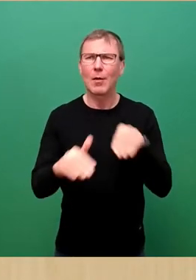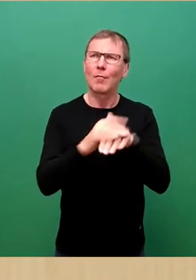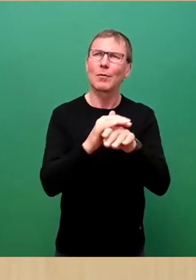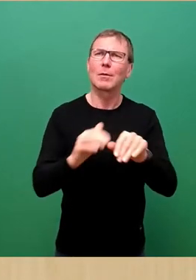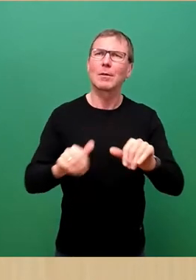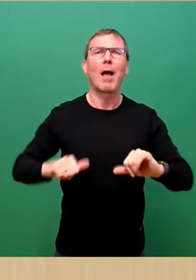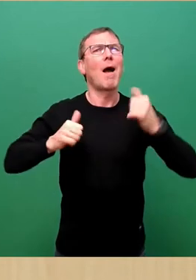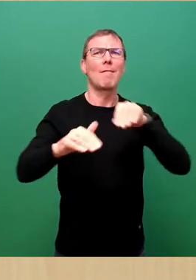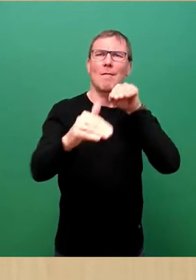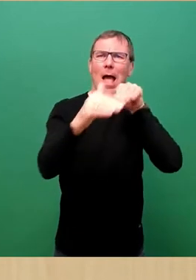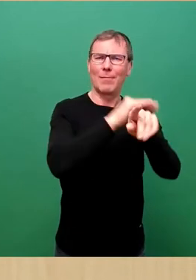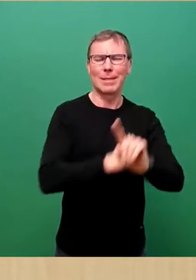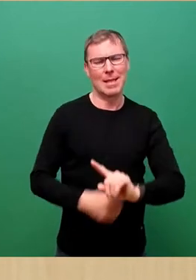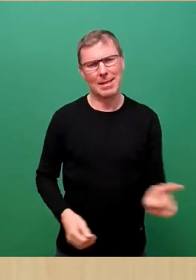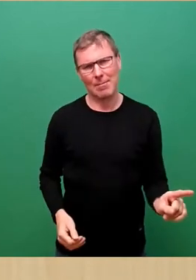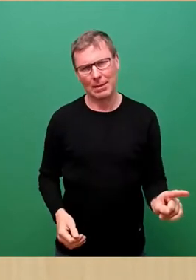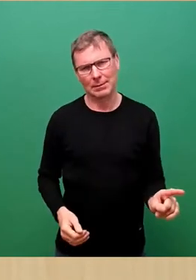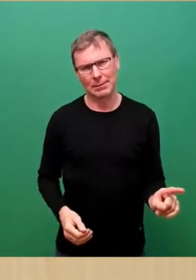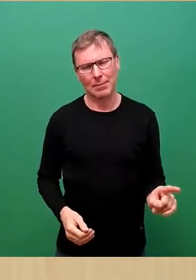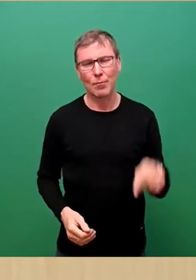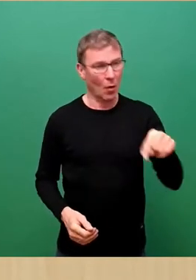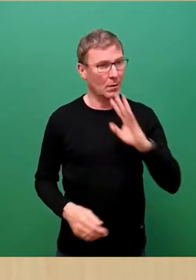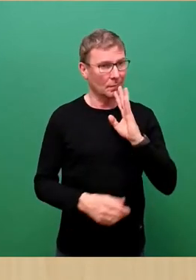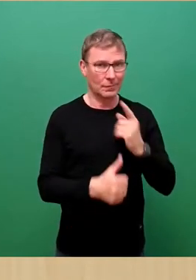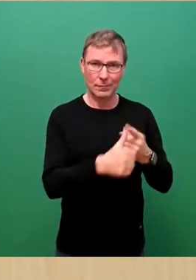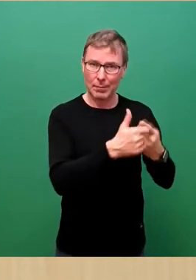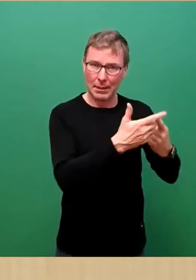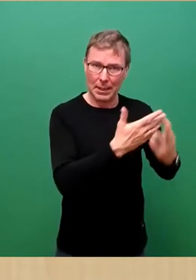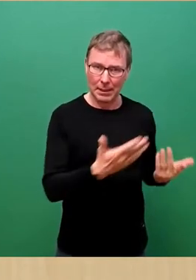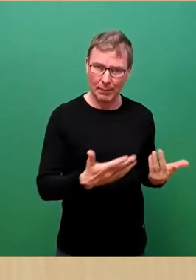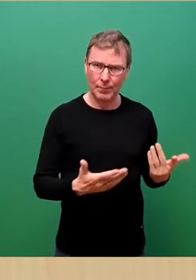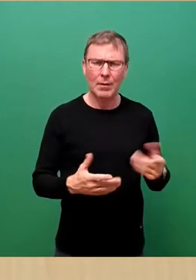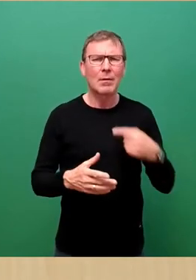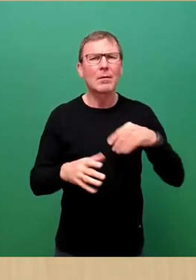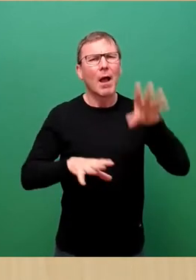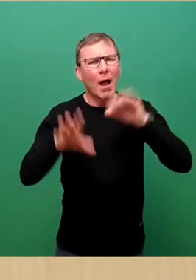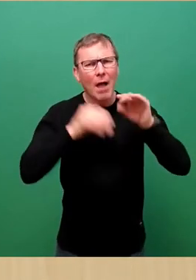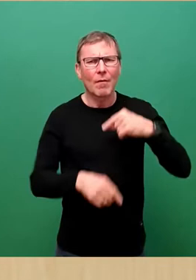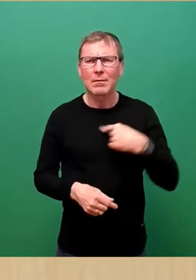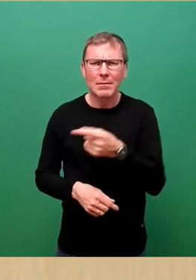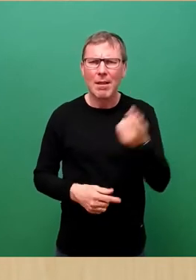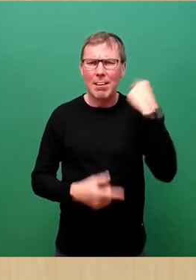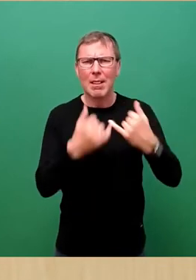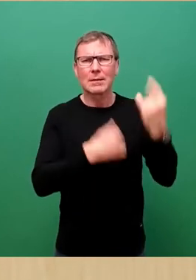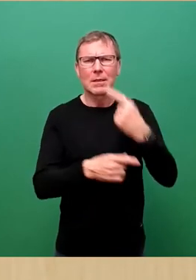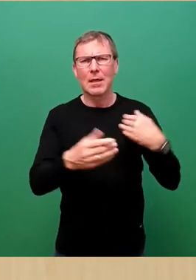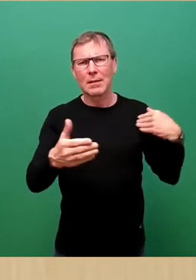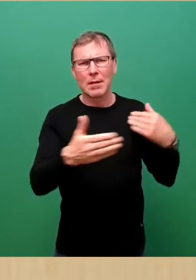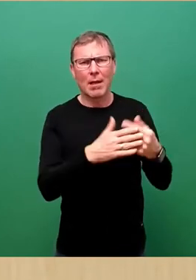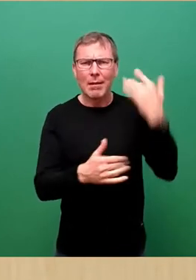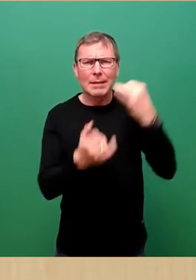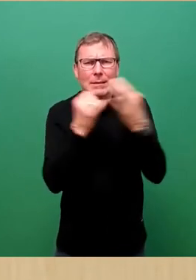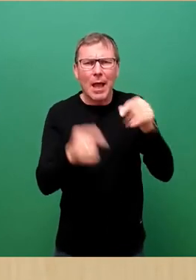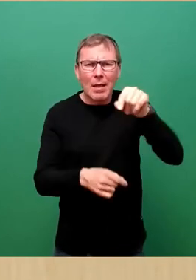Angesichts der Beiträge, die wir heute gehört haben und angesichts der Erfahrungen, die wir alle in den vergangenen Tagen gemacht